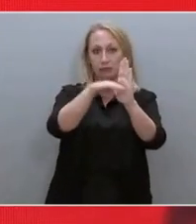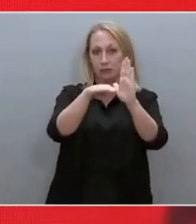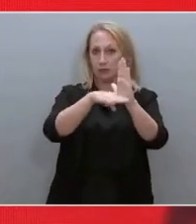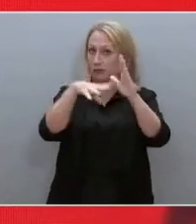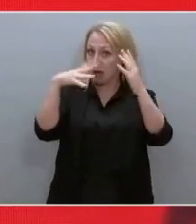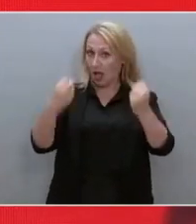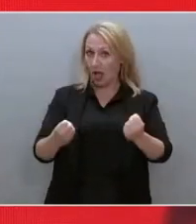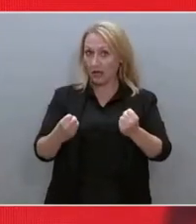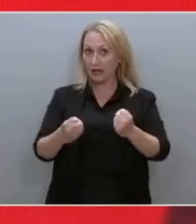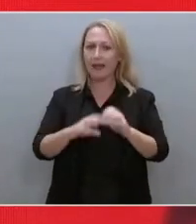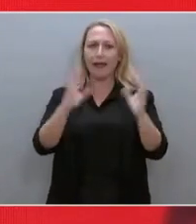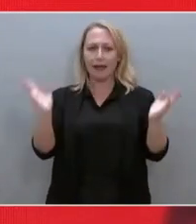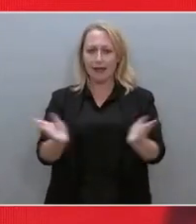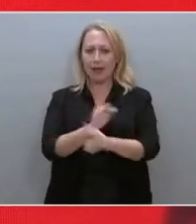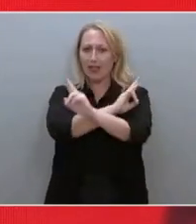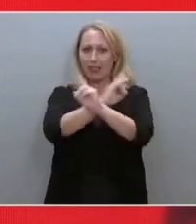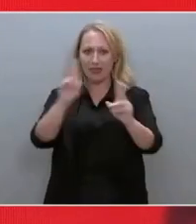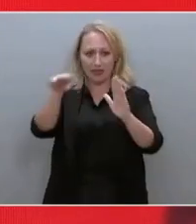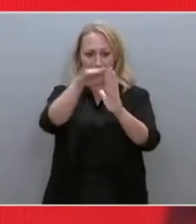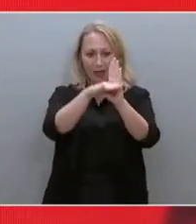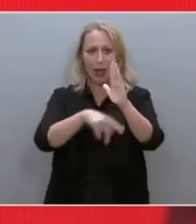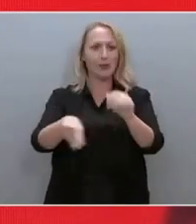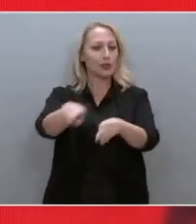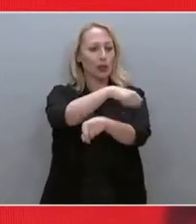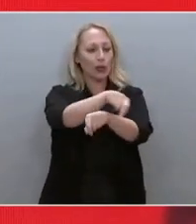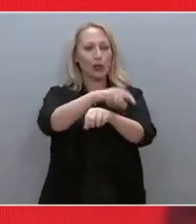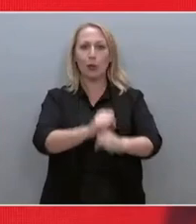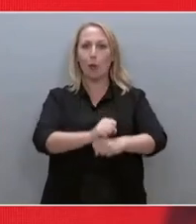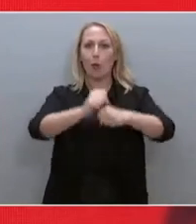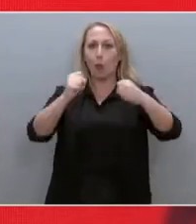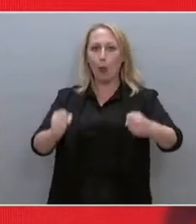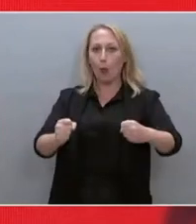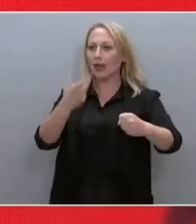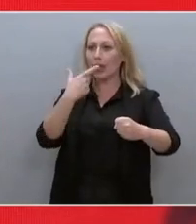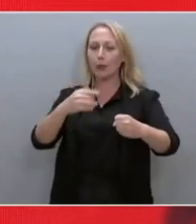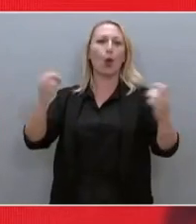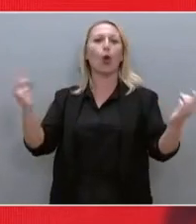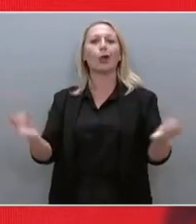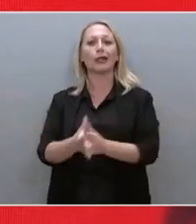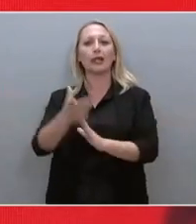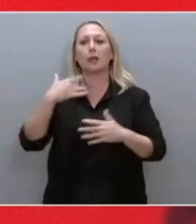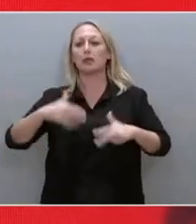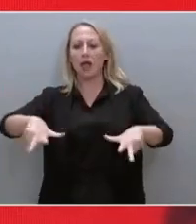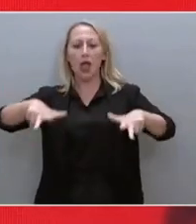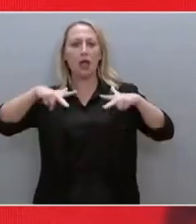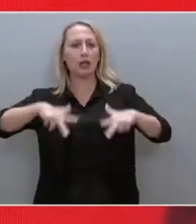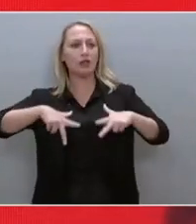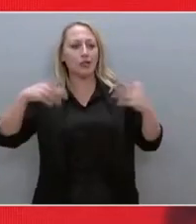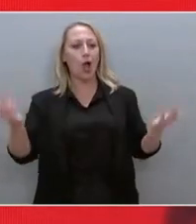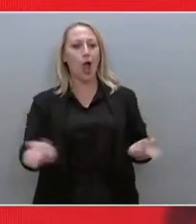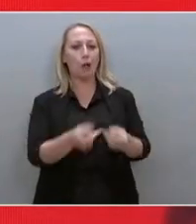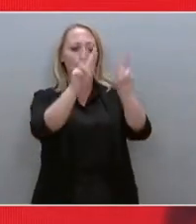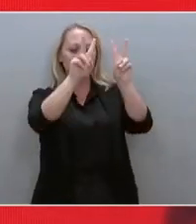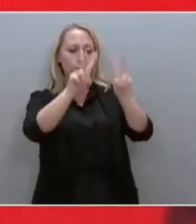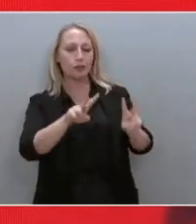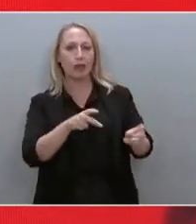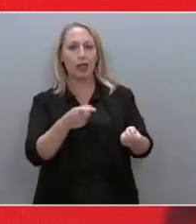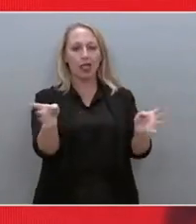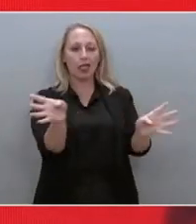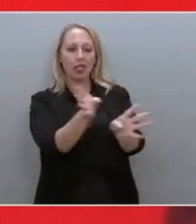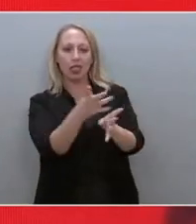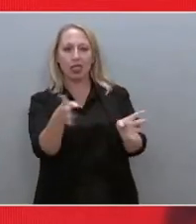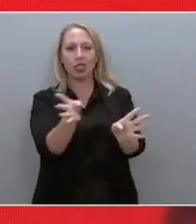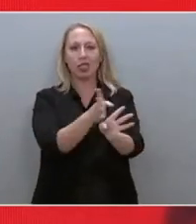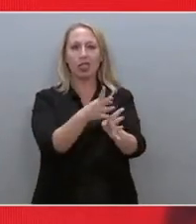τέλος της πέρας ενισχύουν τον ίδιο το δικαστή. Διότι δεν θα είναι έρμεο της εκάστοτες εξουσίας. Δεν θα μπορεί να το δελεάσει κανείς με